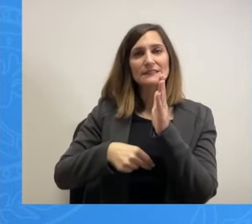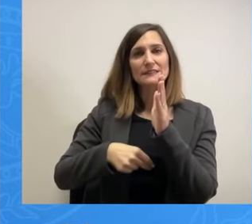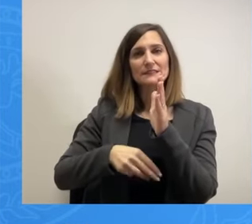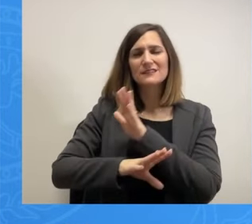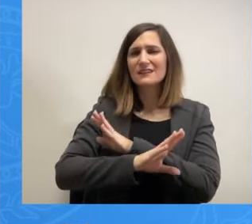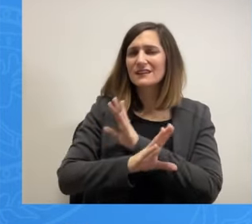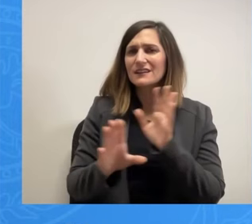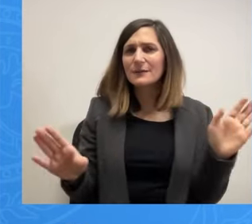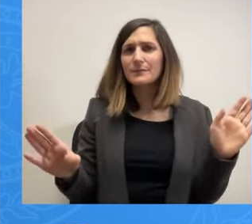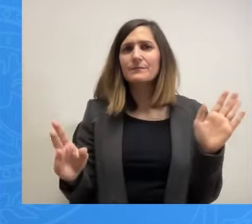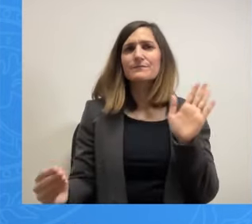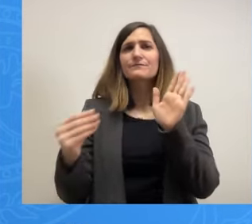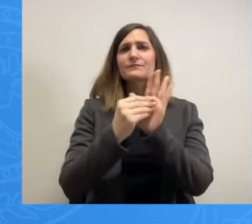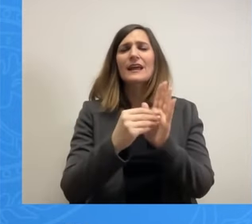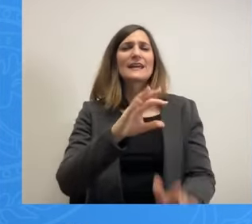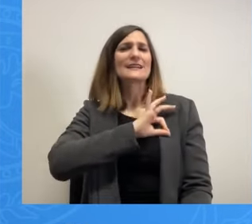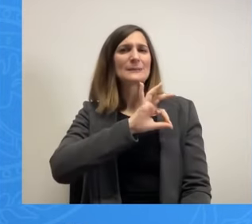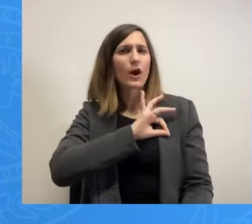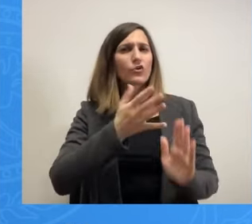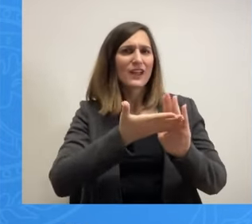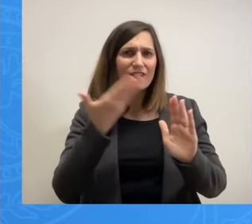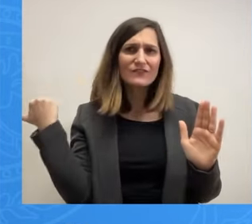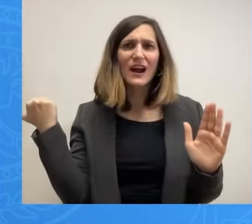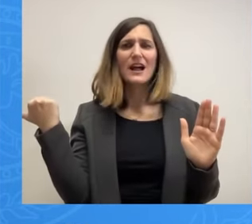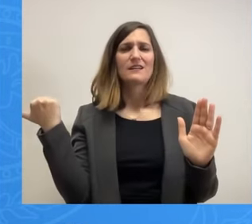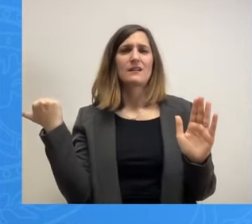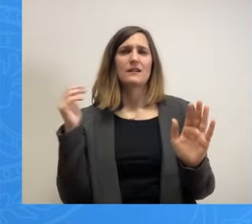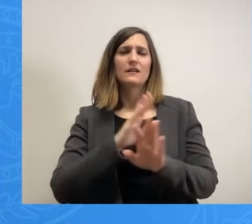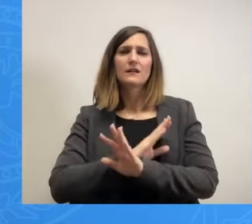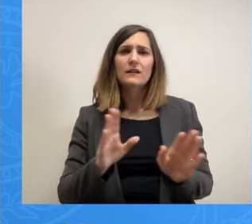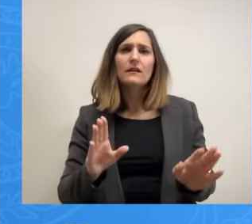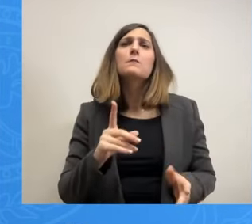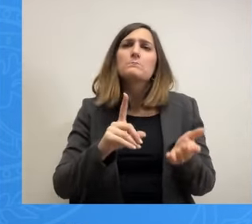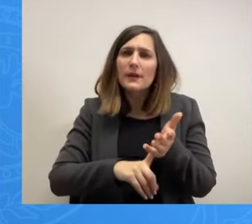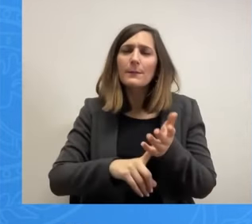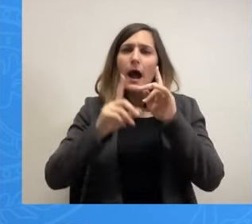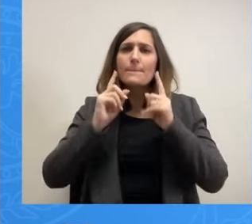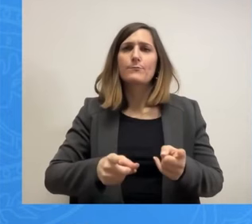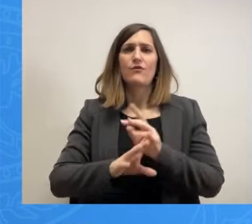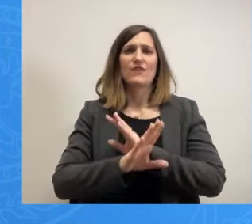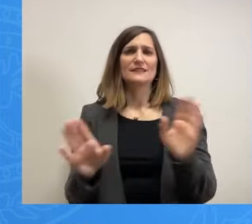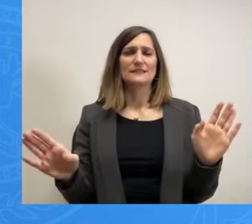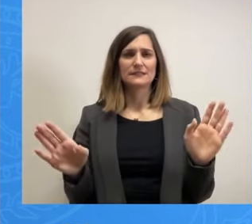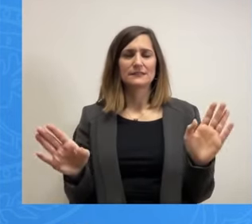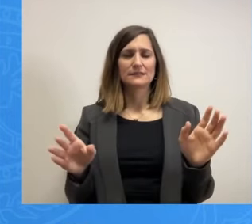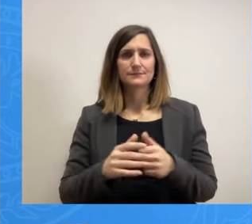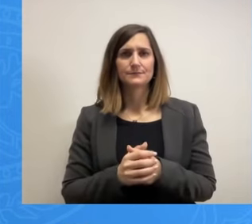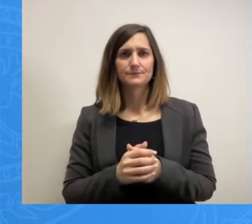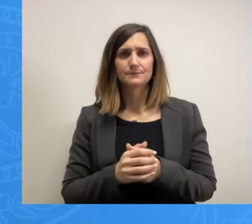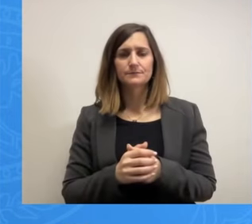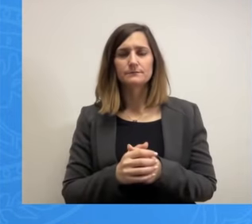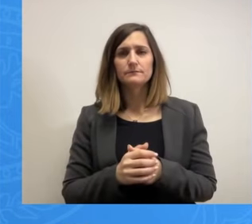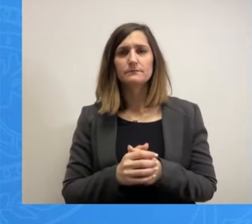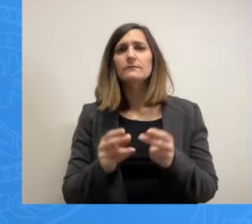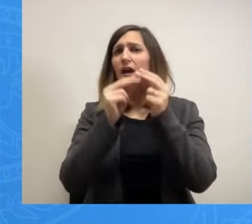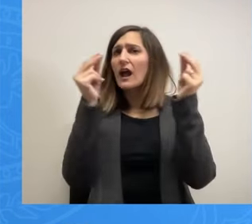περιλαμβάνει τα ανιπιαγωγεία, τα οποία είναι αποφασισμένα να γίνουν. Με αποτέλεσμα οι γονείς